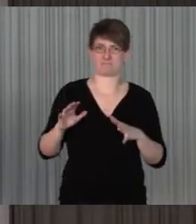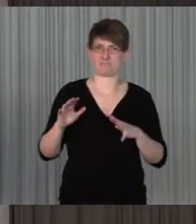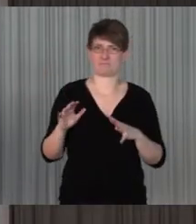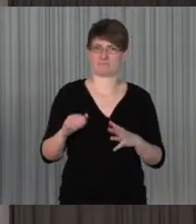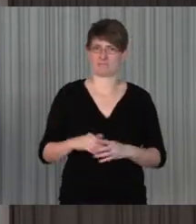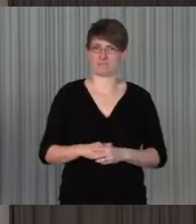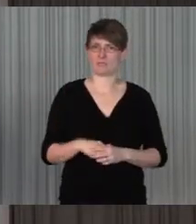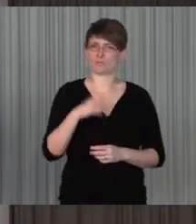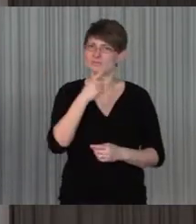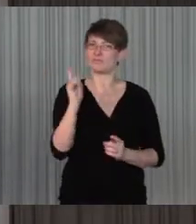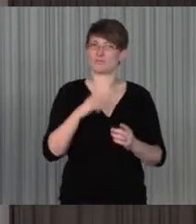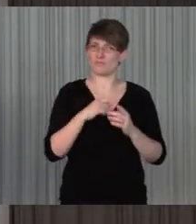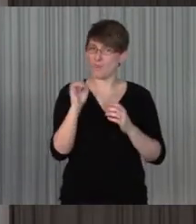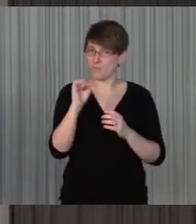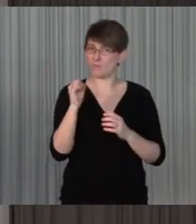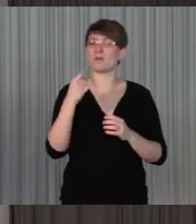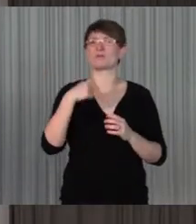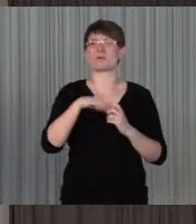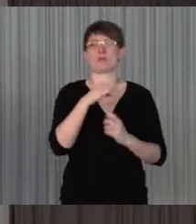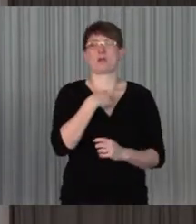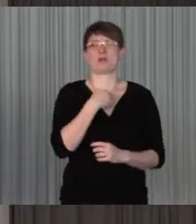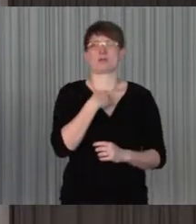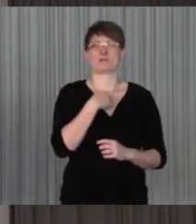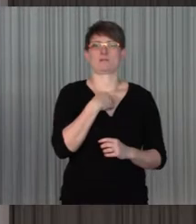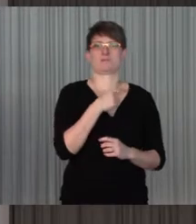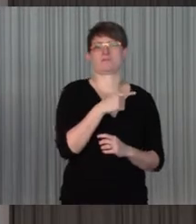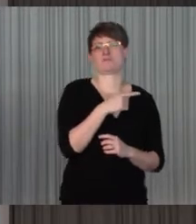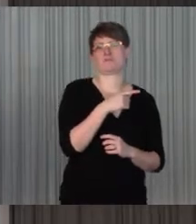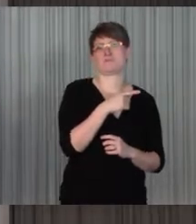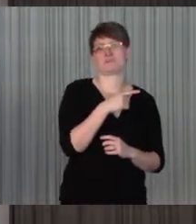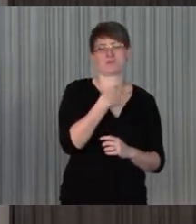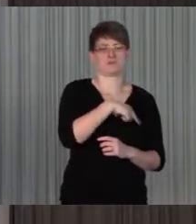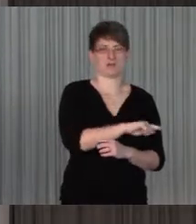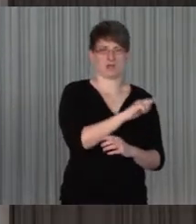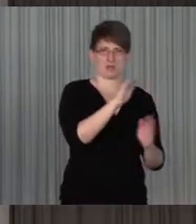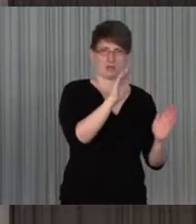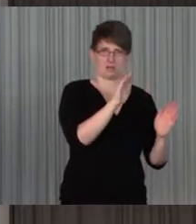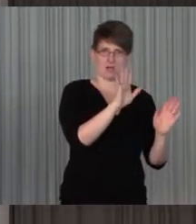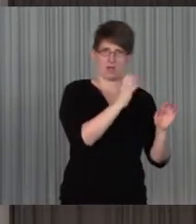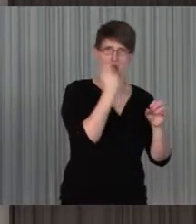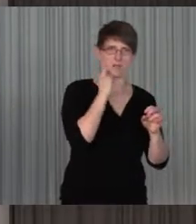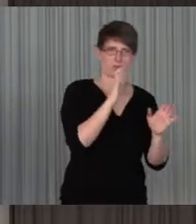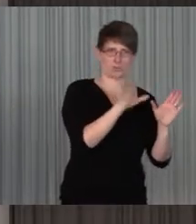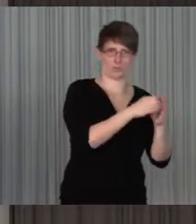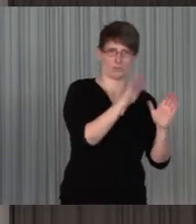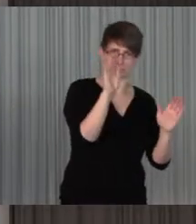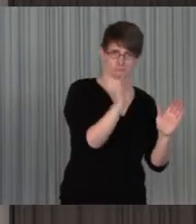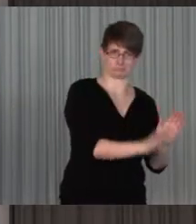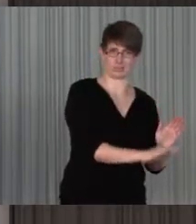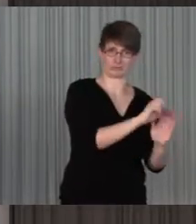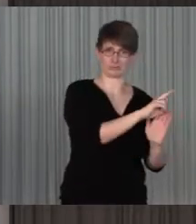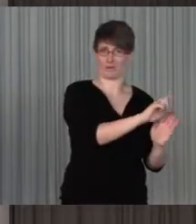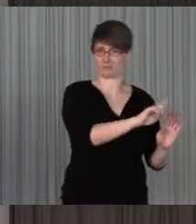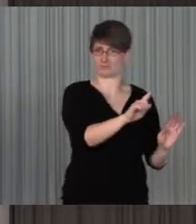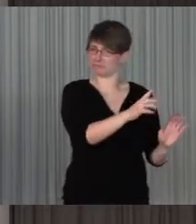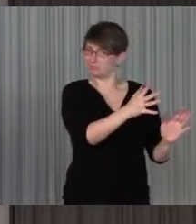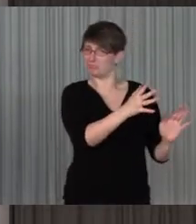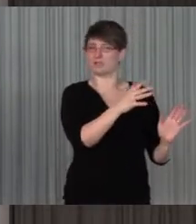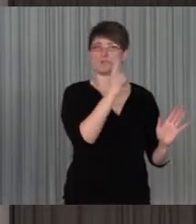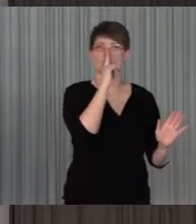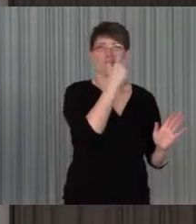diffusen Ängsten was bei der jüngsten Altersgruppe umfälle 5% machen. Also